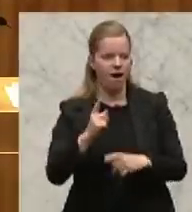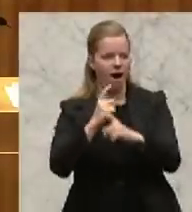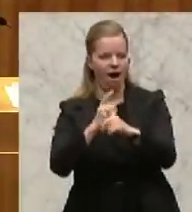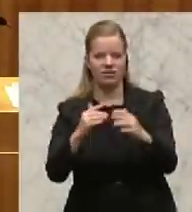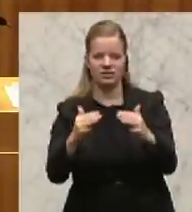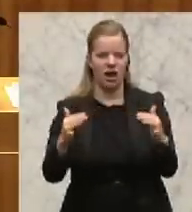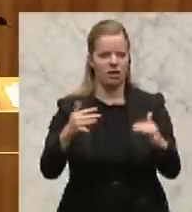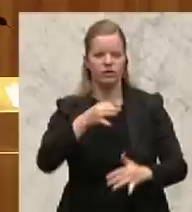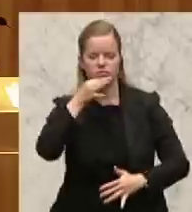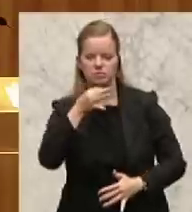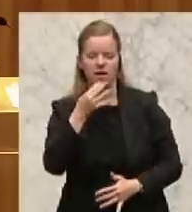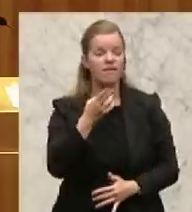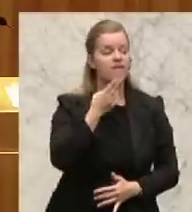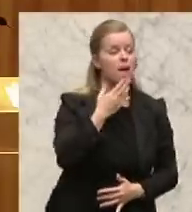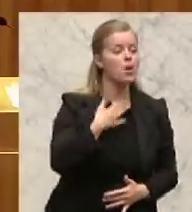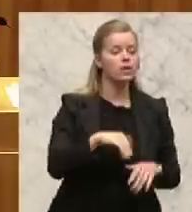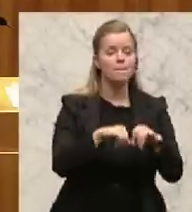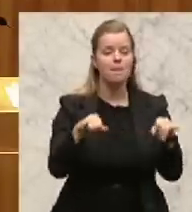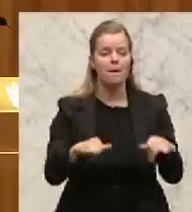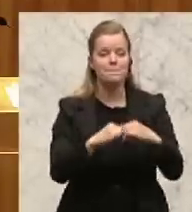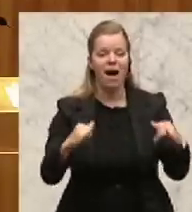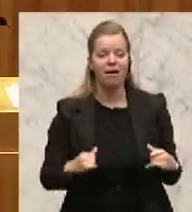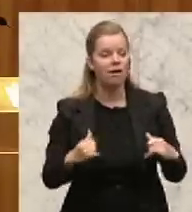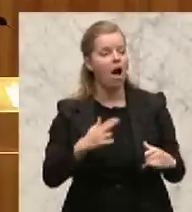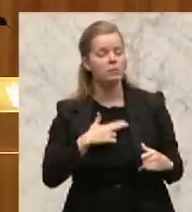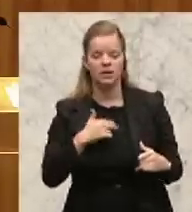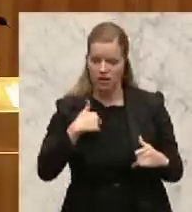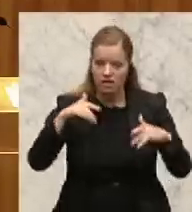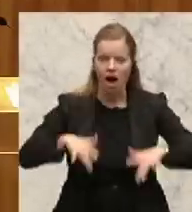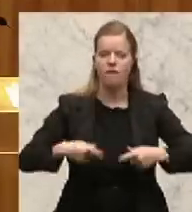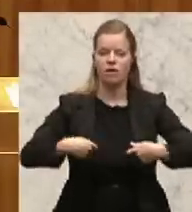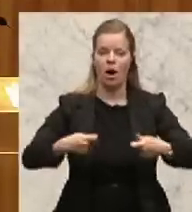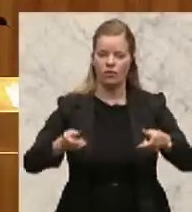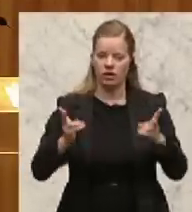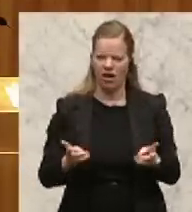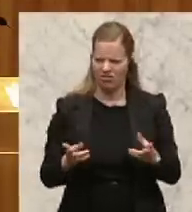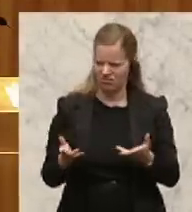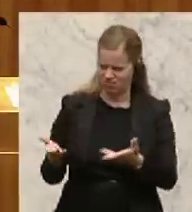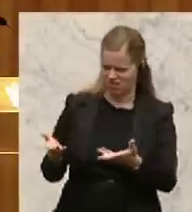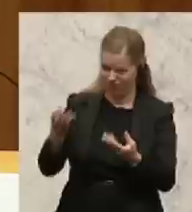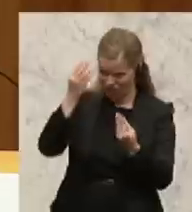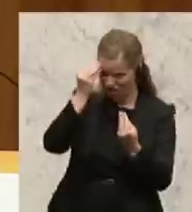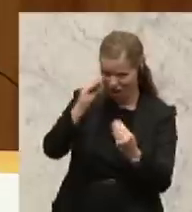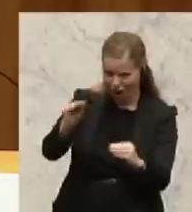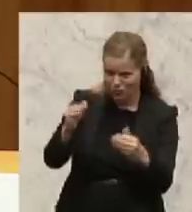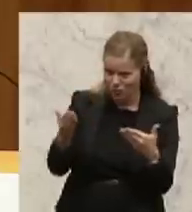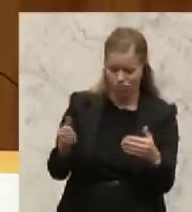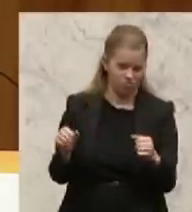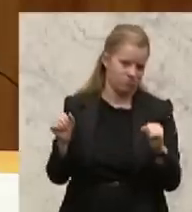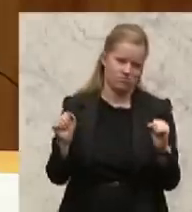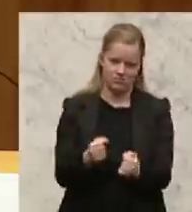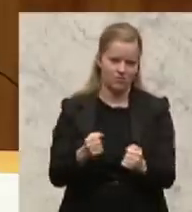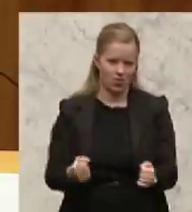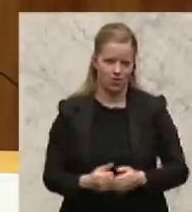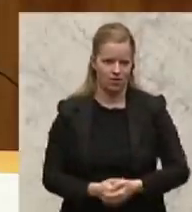wortwörtlich, ich hätte da welche zu verkaufen. Das wird nicht sehr vertrauenserwegend sein. Das mit Sicherheit nicht. Aber was